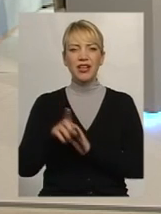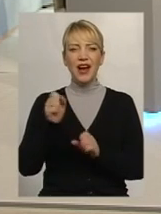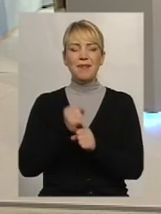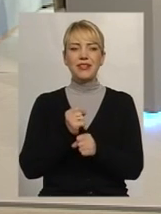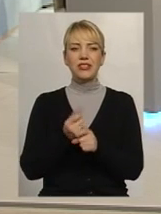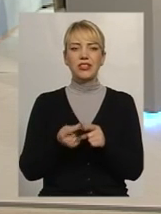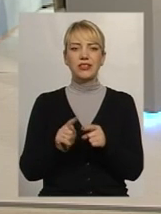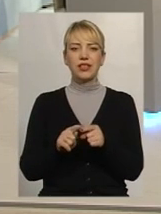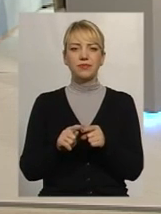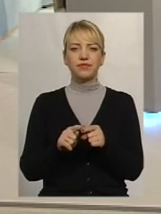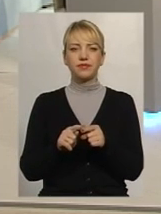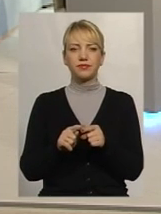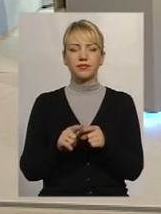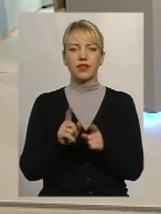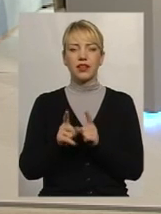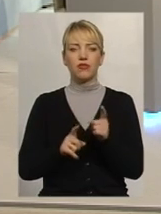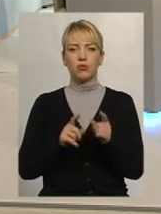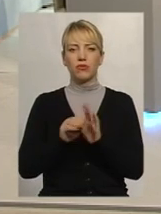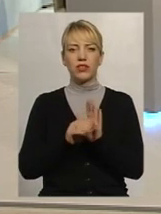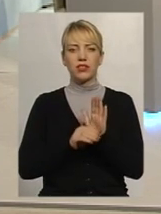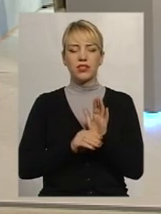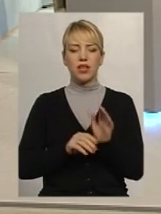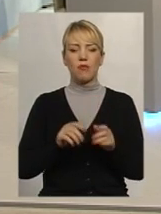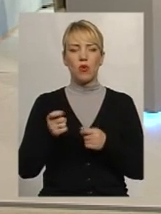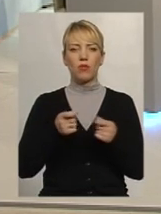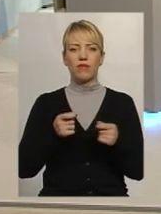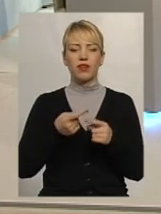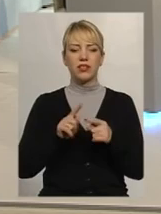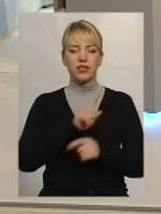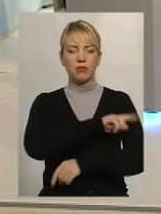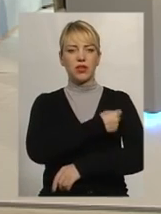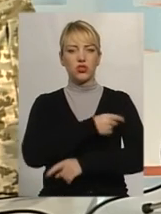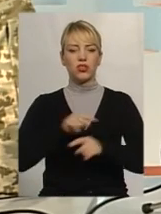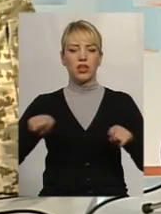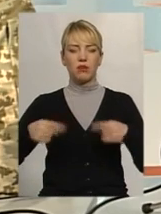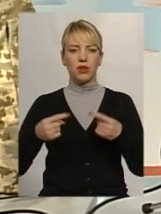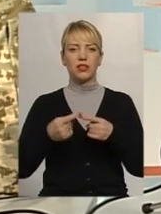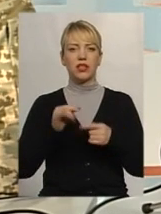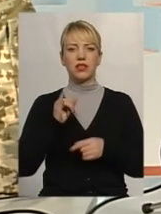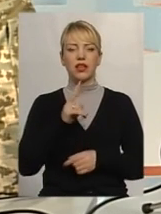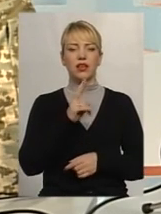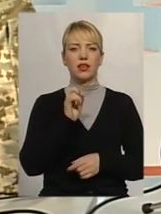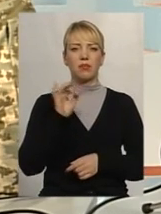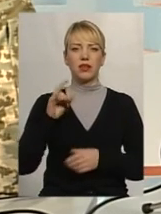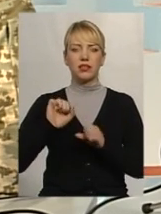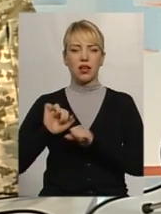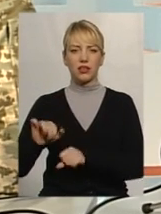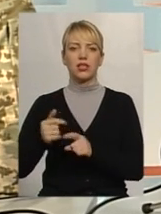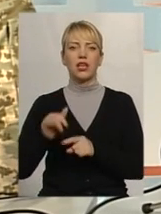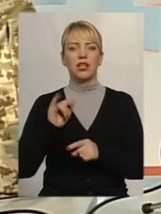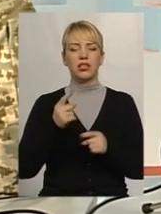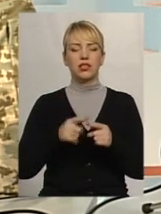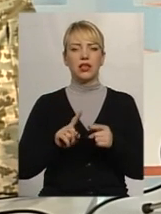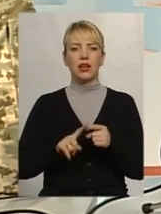реформування системи управління, це і медична реабілітація, кіберзахист, це і реформування Служби